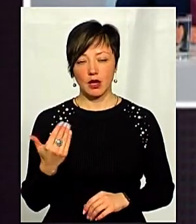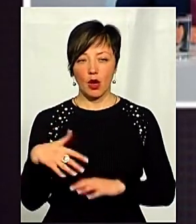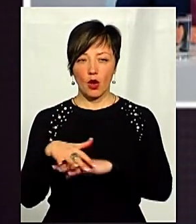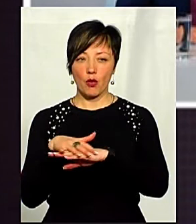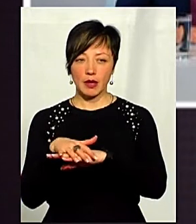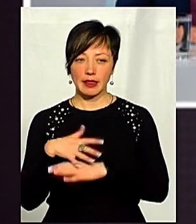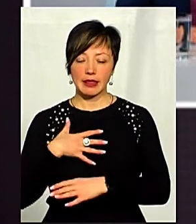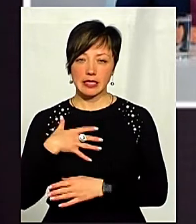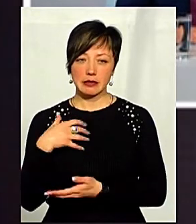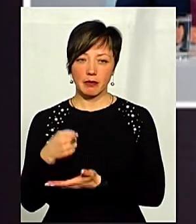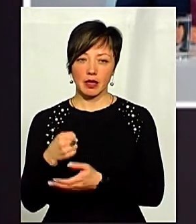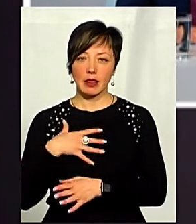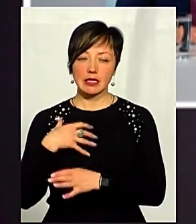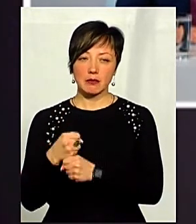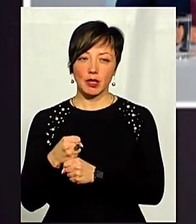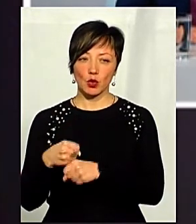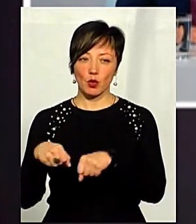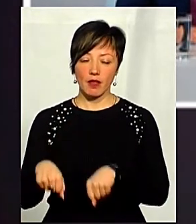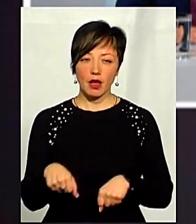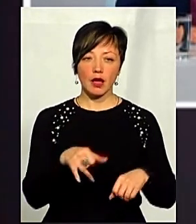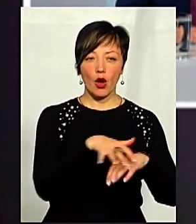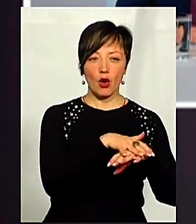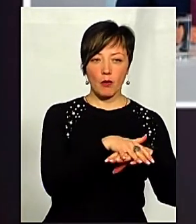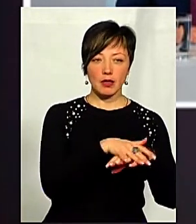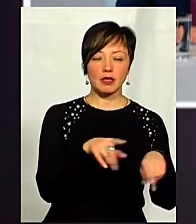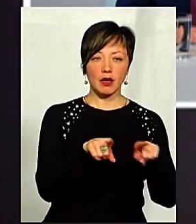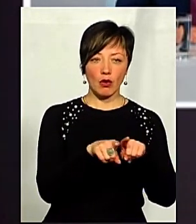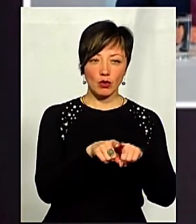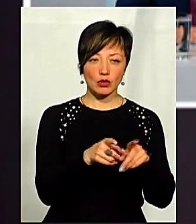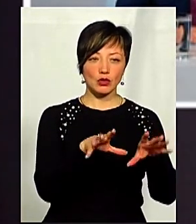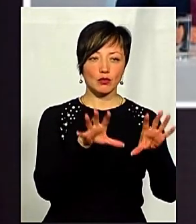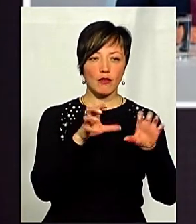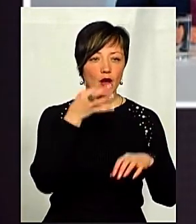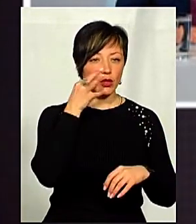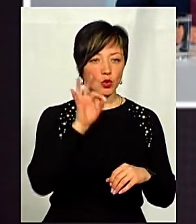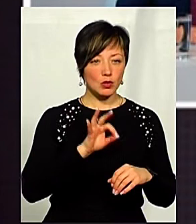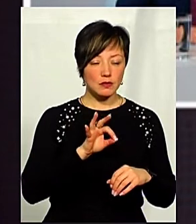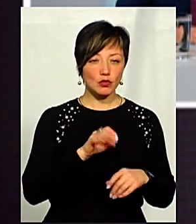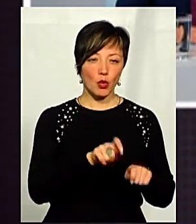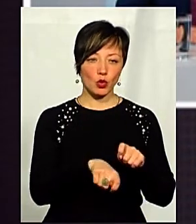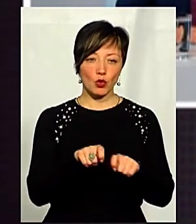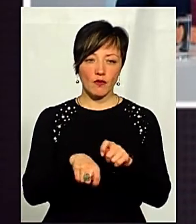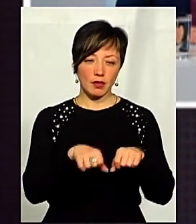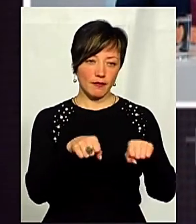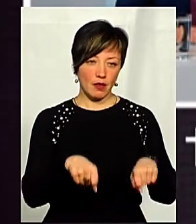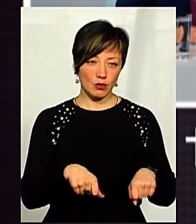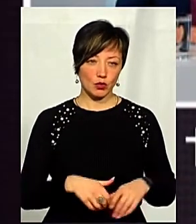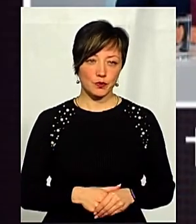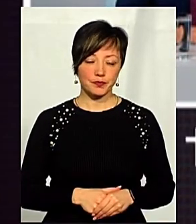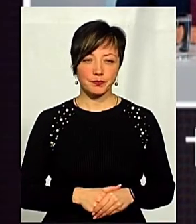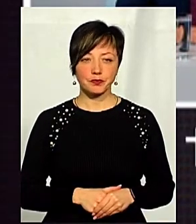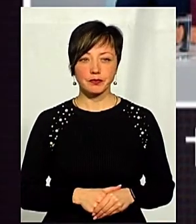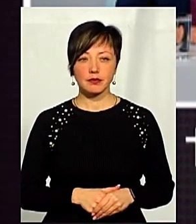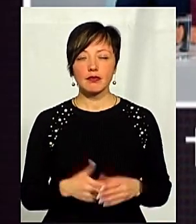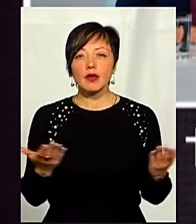дисциплінує владу, а з іншої сторони, громадськість також добиває певний досвід для того, щоб контролювати владу. Якою